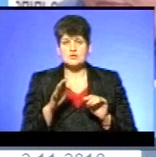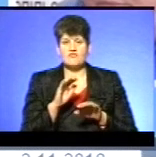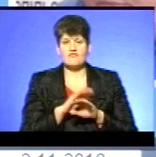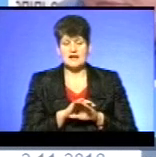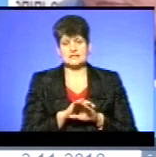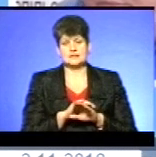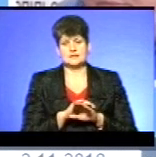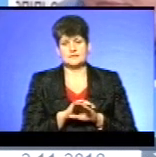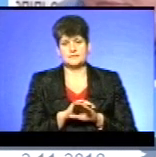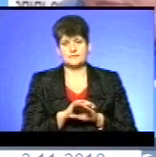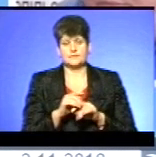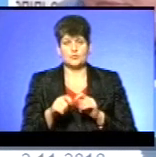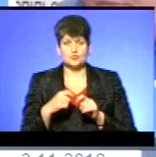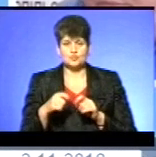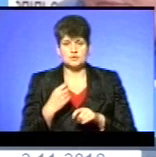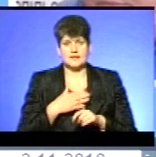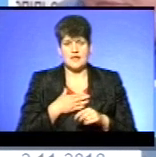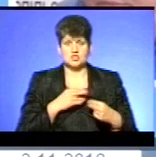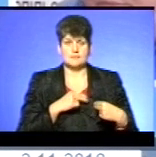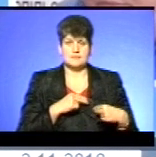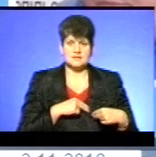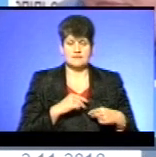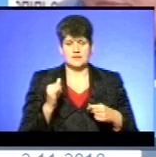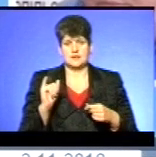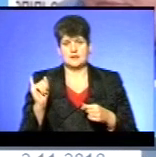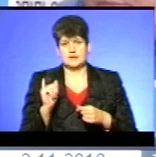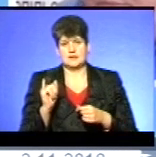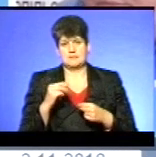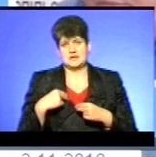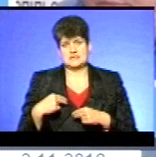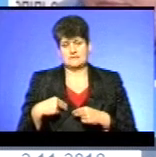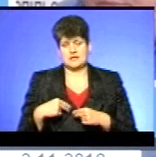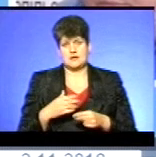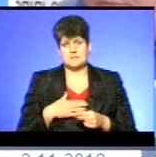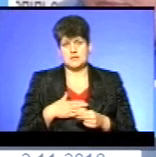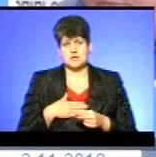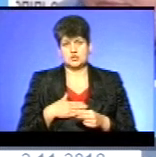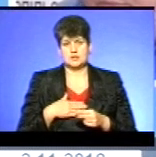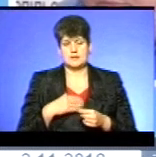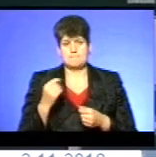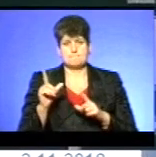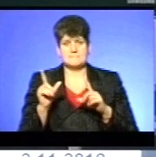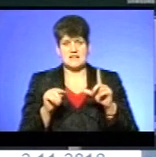зловживання як нашими працівниками, так і безпосередньо працівниками наших перевіз.